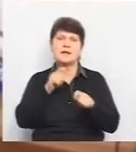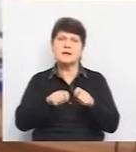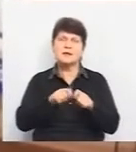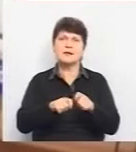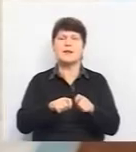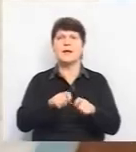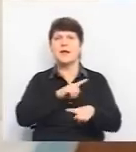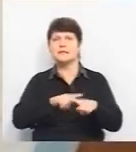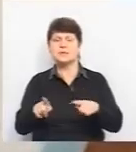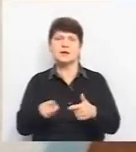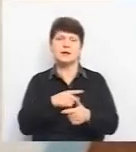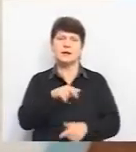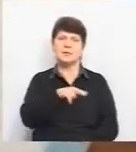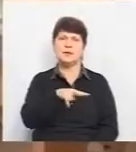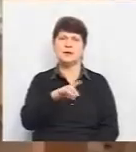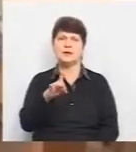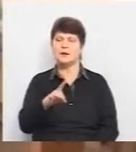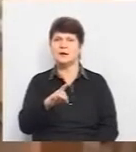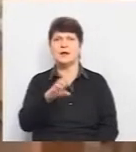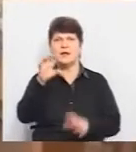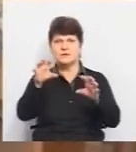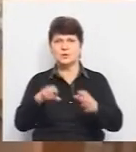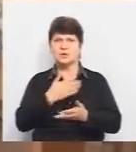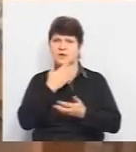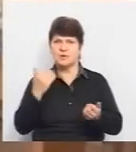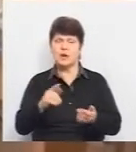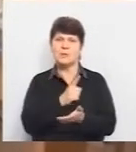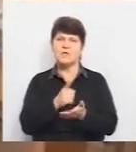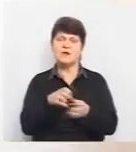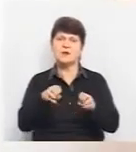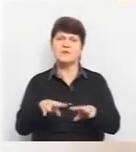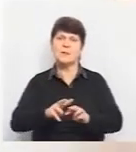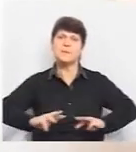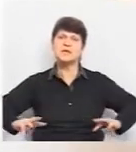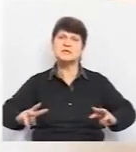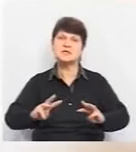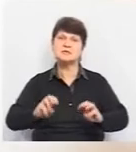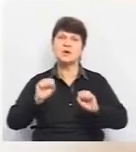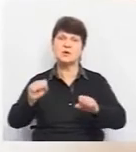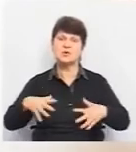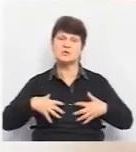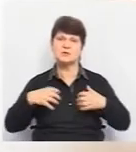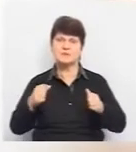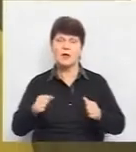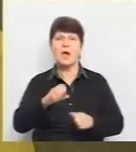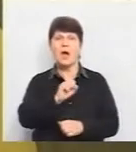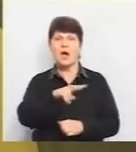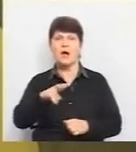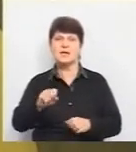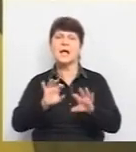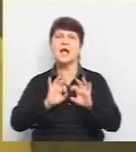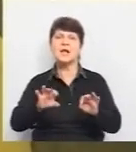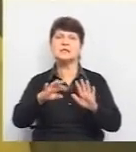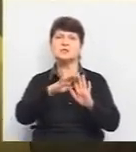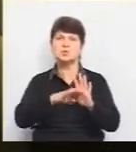ПЛР, у законі не зазначено. Це має вирішити Міністерство охорони здоров'я. Хоча певні інструкції все-таки прописано. Проте